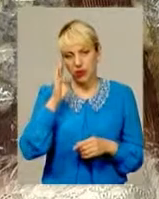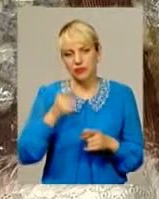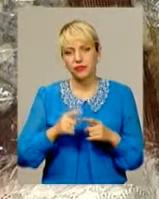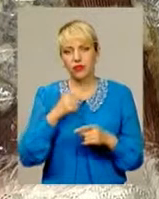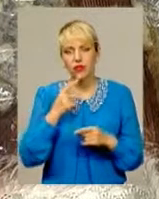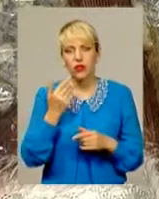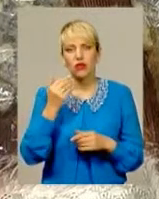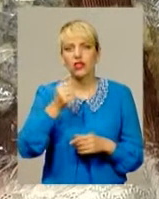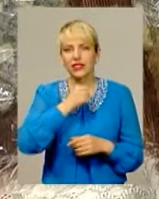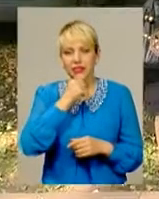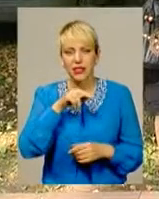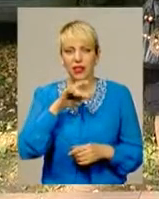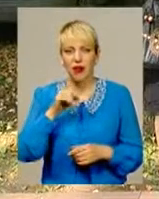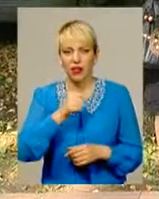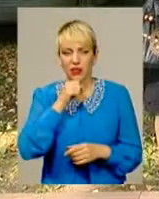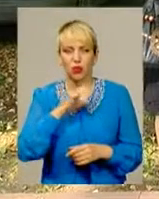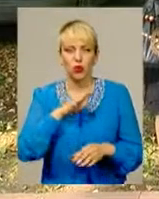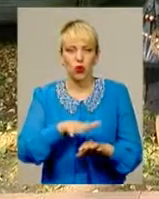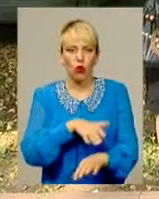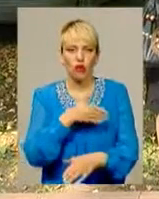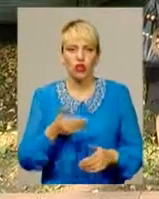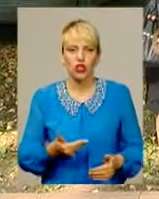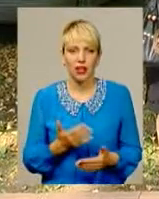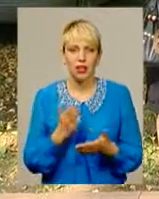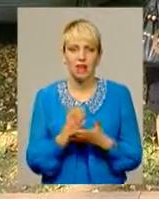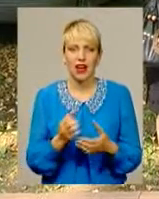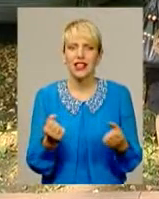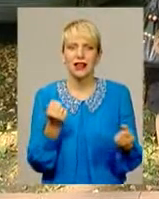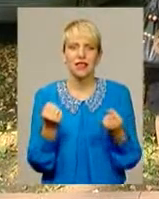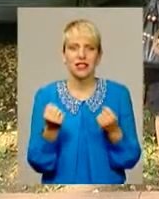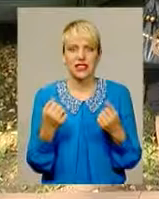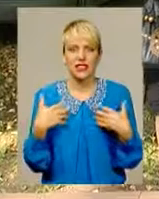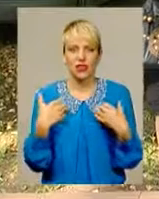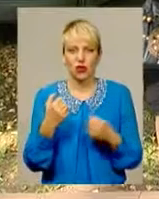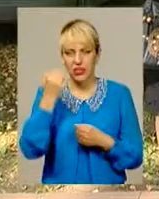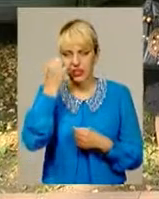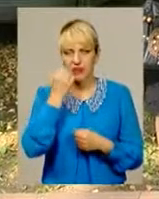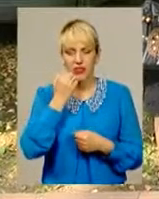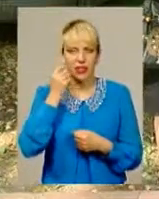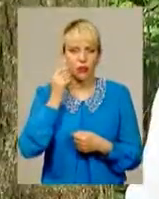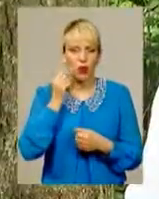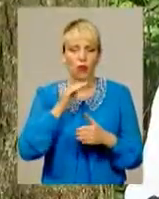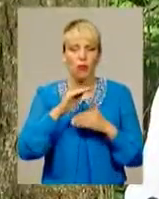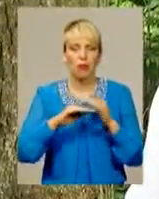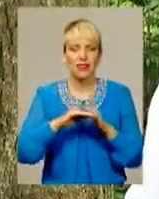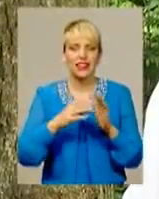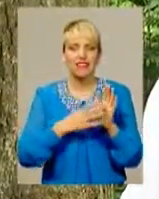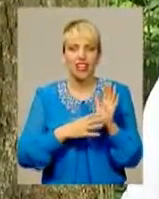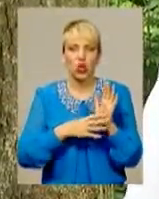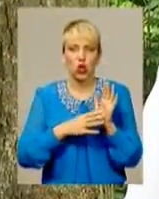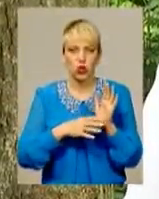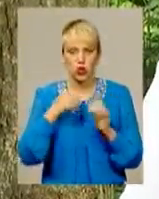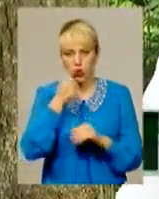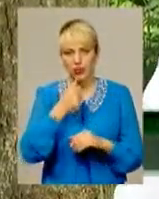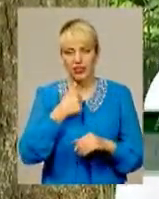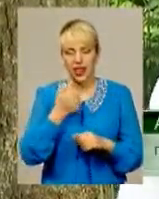діди-прадіди-пасічники були довгожителями та мали міцне здоров'я. А все завдяки бджолам. Під 90 років. Я їм не тільки мед, я